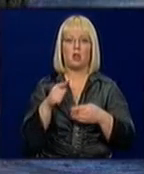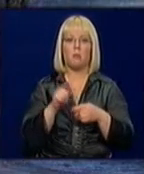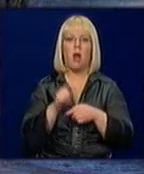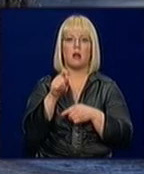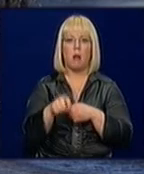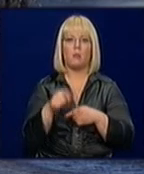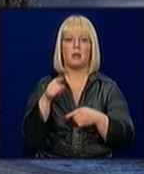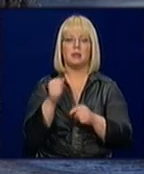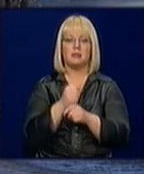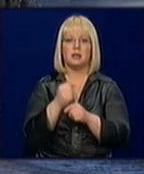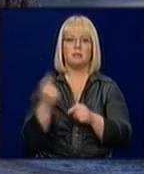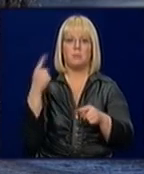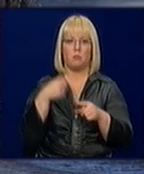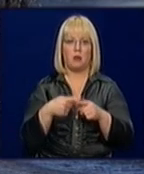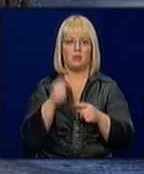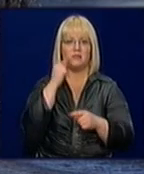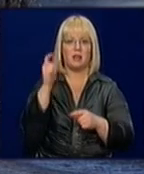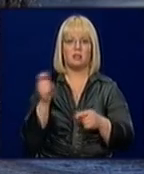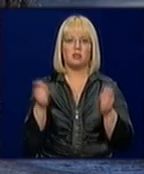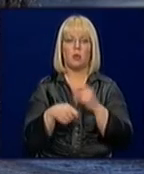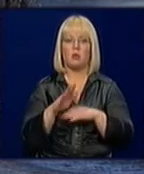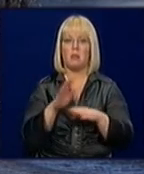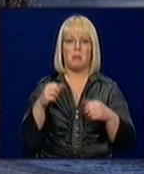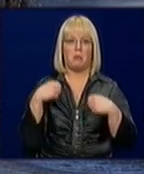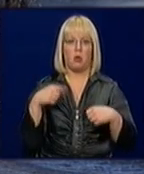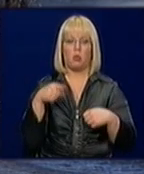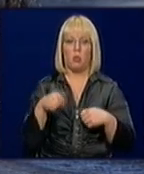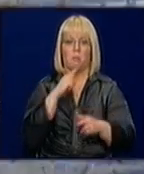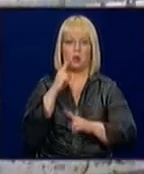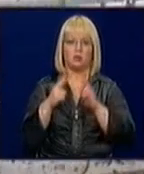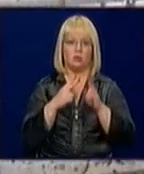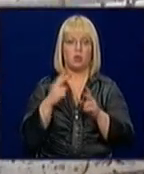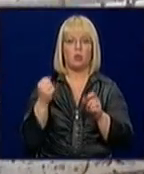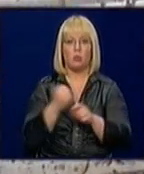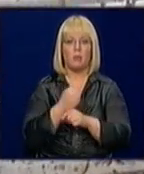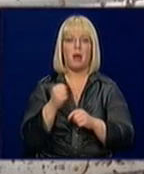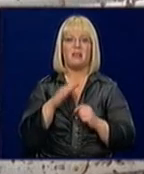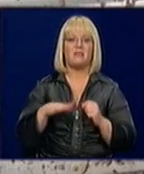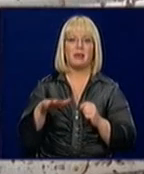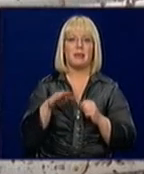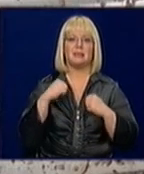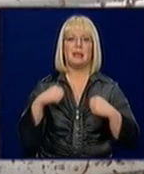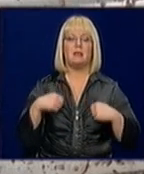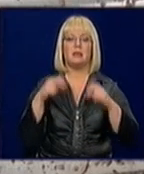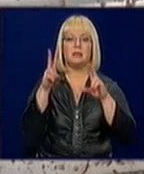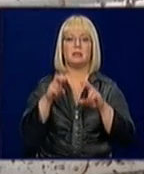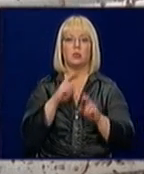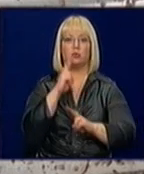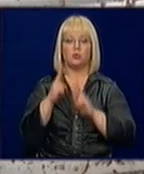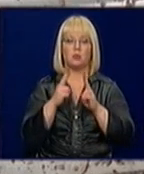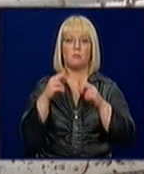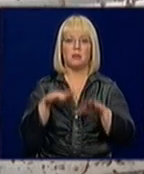pārkāpumu, ja tas izdarīts pirmo reizi. Vīrietis ar sodu nebija mierā un to pārsūdzēja. Tomēr vidas dienas, izskatot sūdzību,